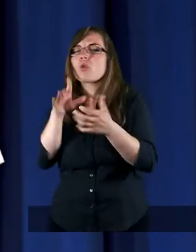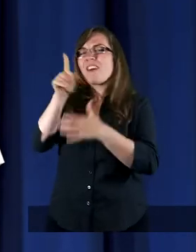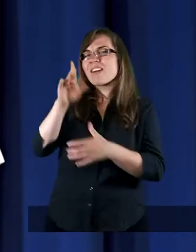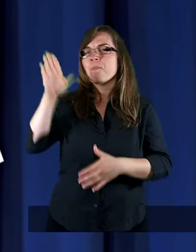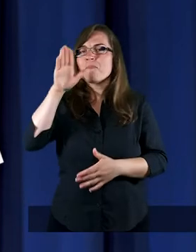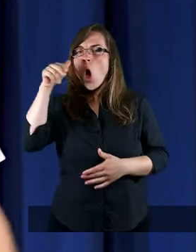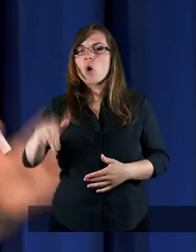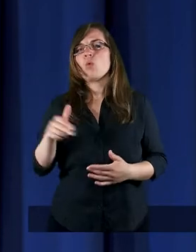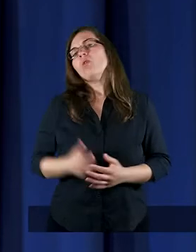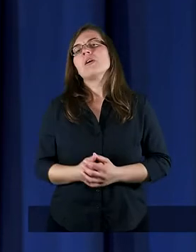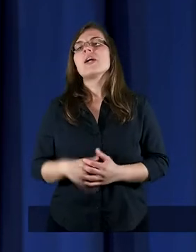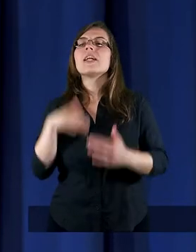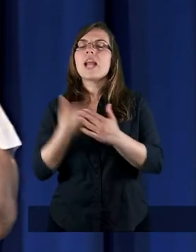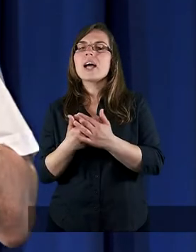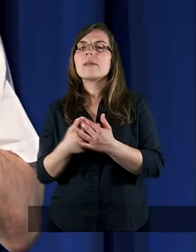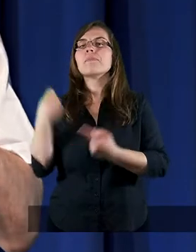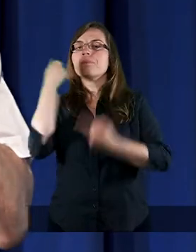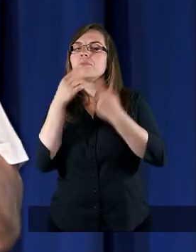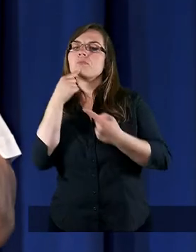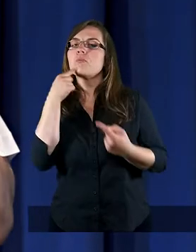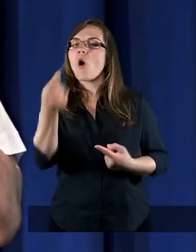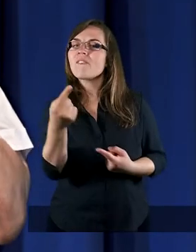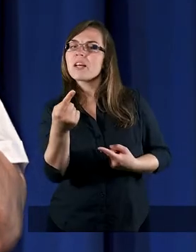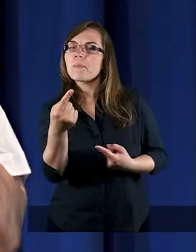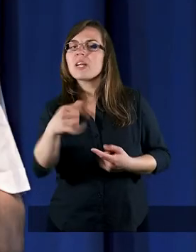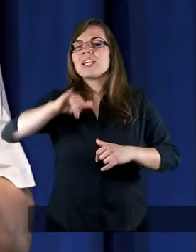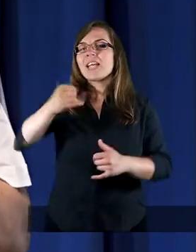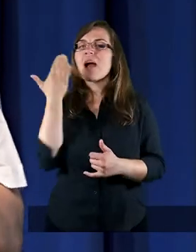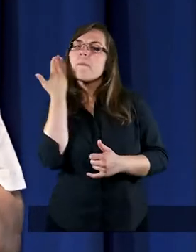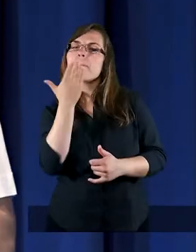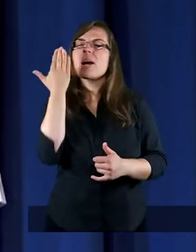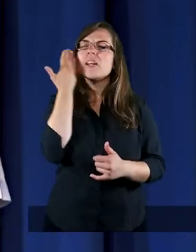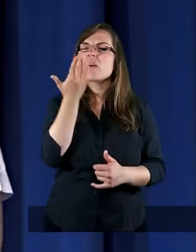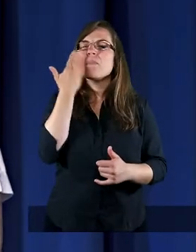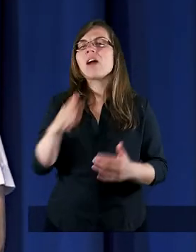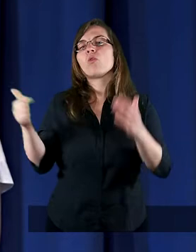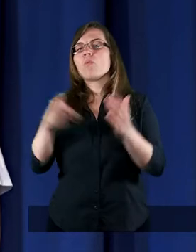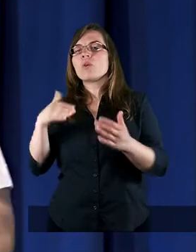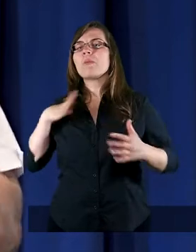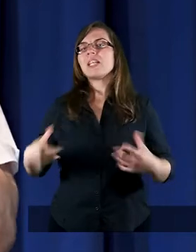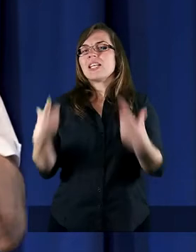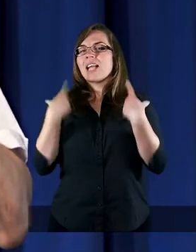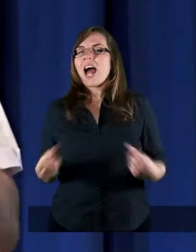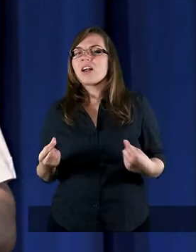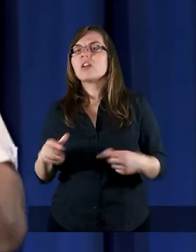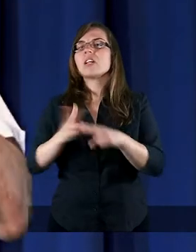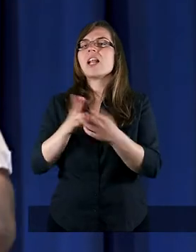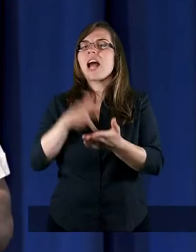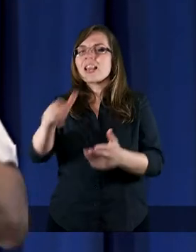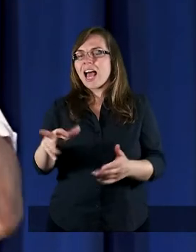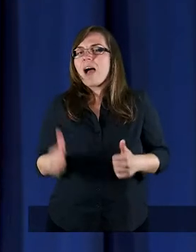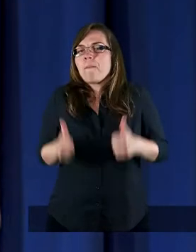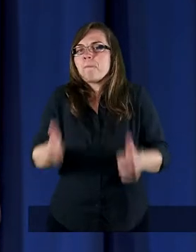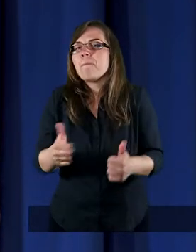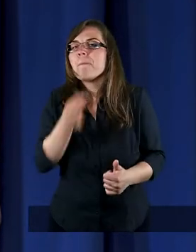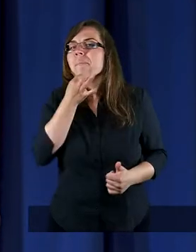Dlatego wyobraźcie sobie, jak bardzo musiał być zaskoczony, kiedy na tak postawione przez